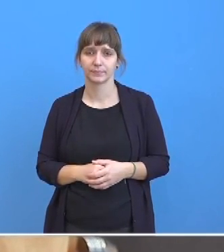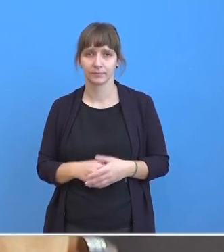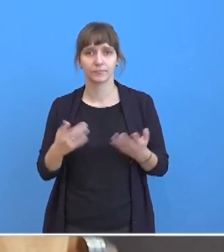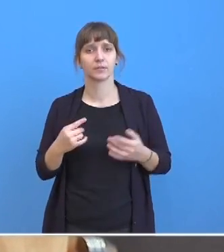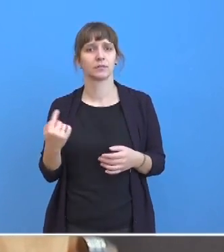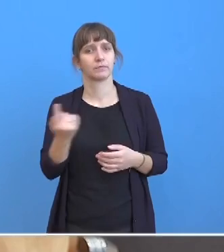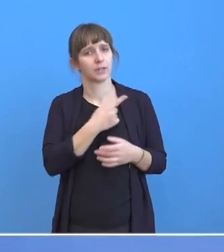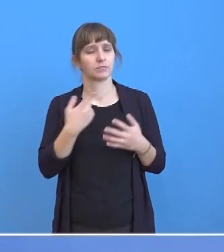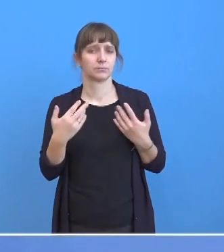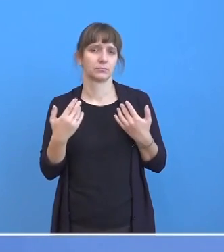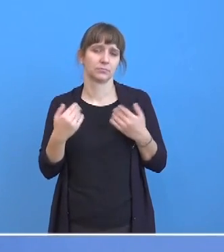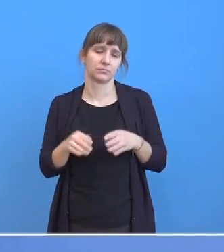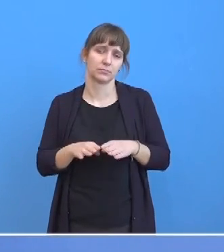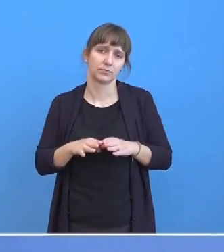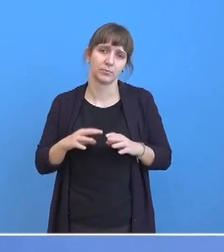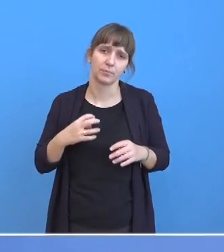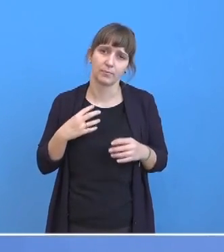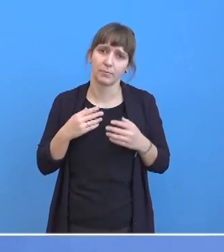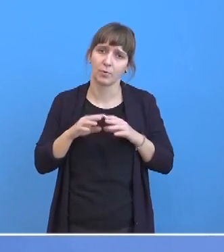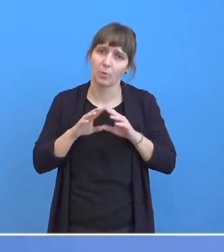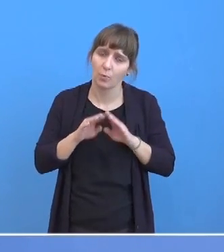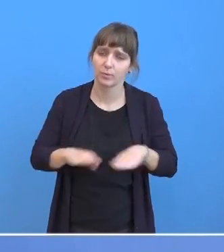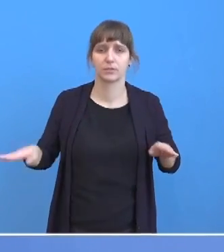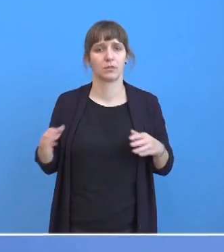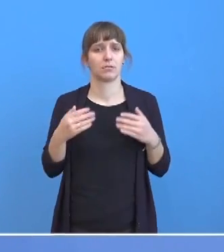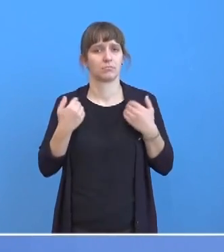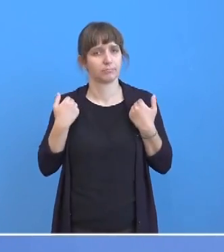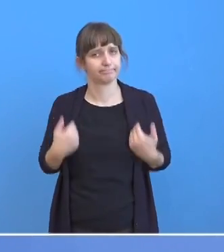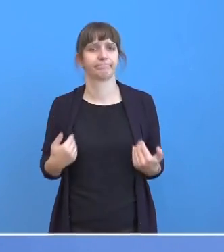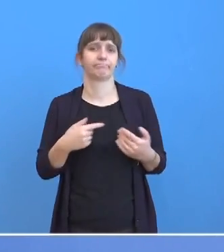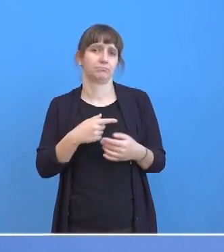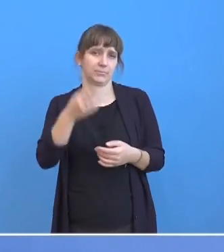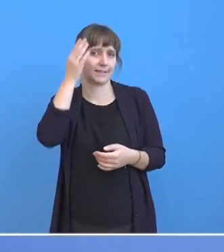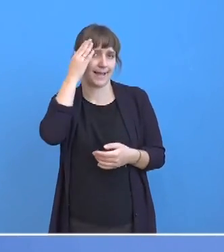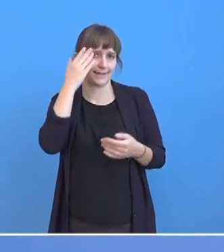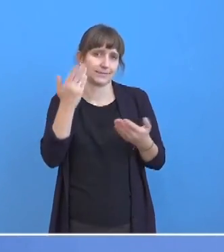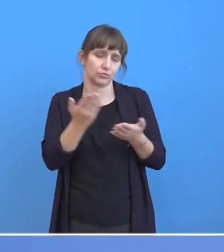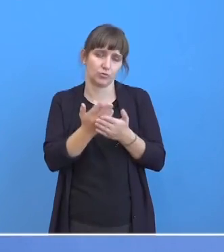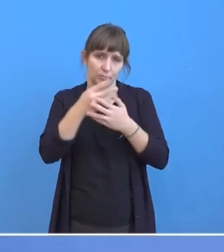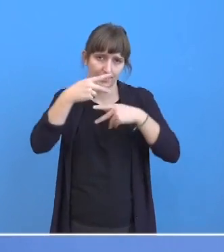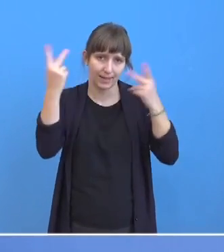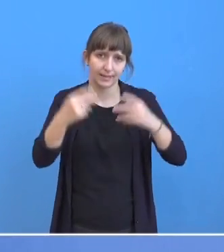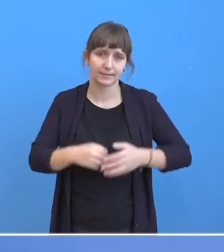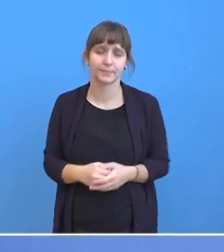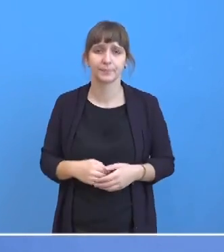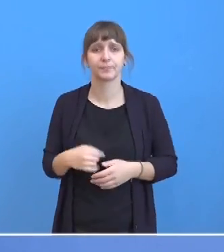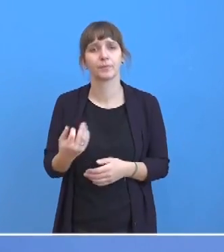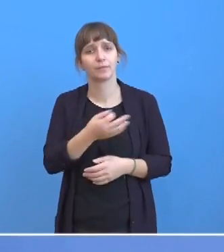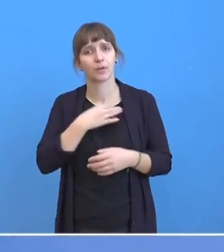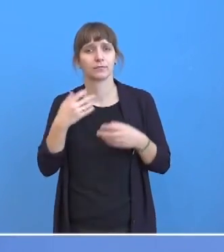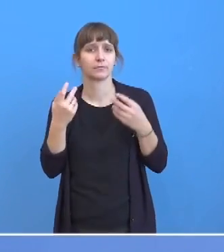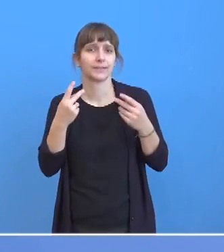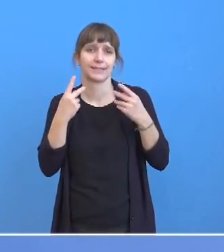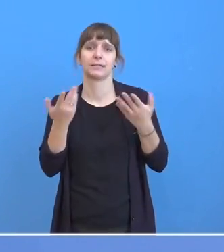Unsere Grundhaltung dazu kennen Sie. Und für uns ist es ganz wichtig, dass die Verhandlungen, die es